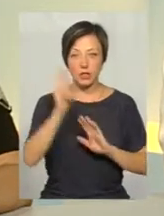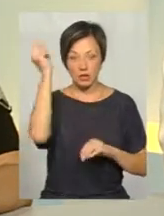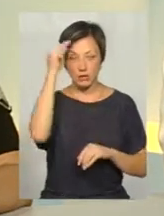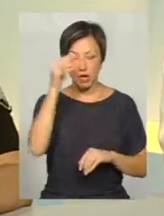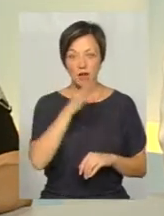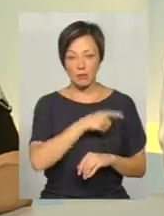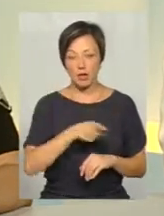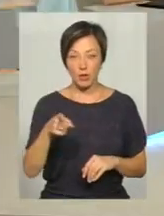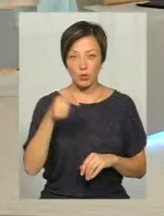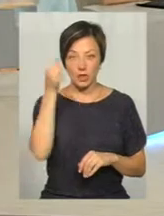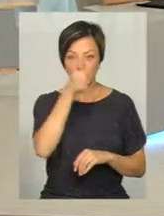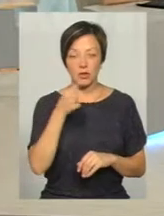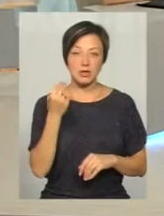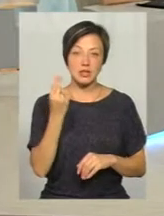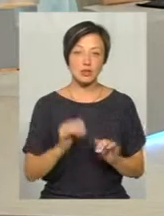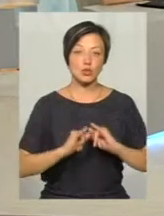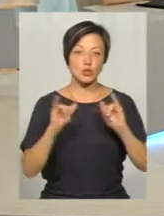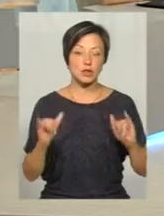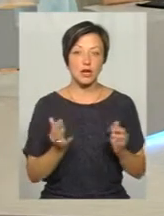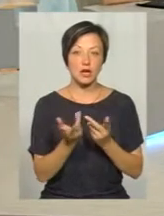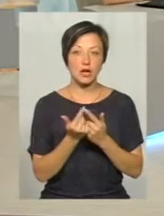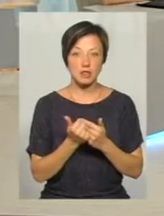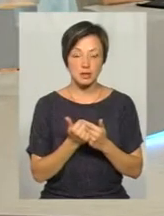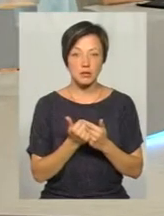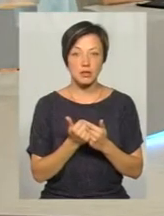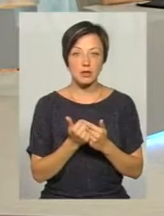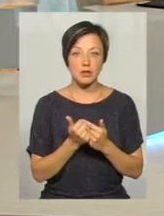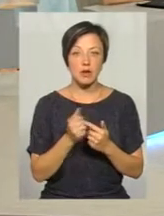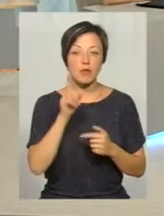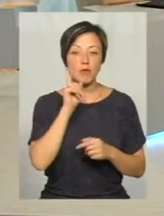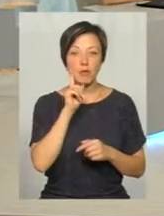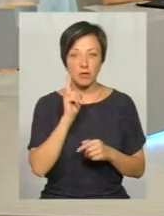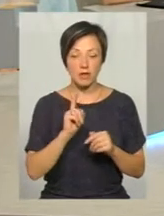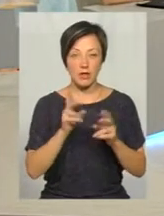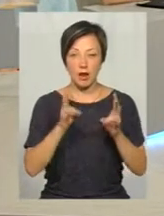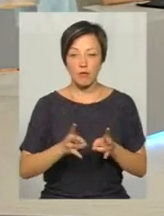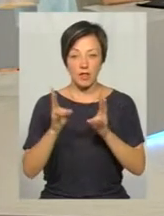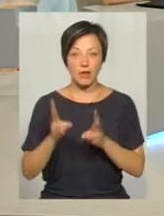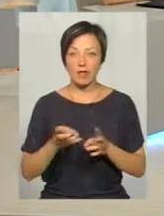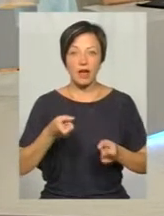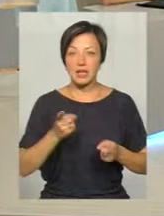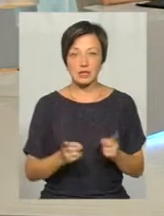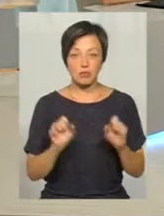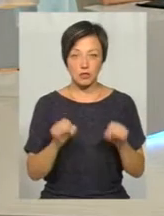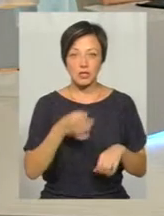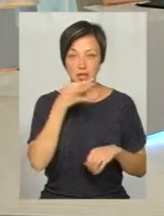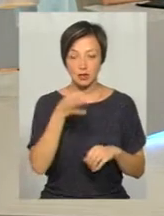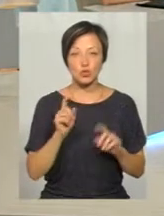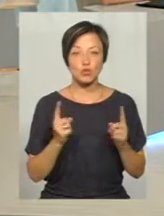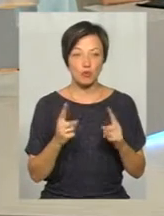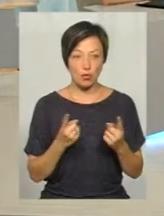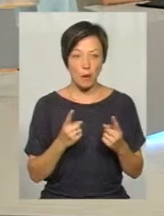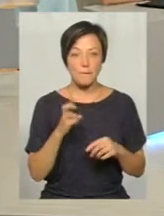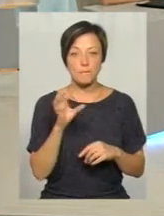процес, по цифрах зростає травматизм підлітковий. Але він не є істинним, можна так сказати. Чому?